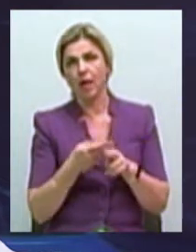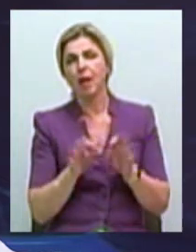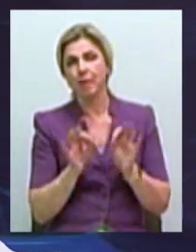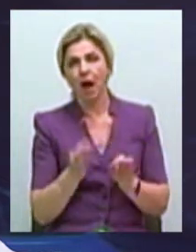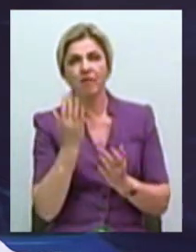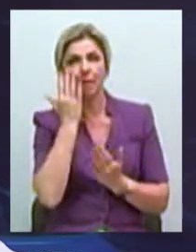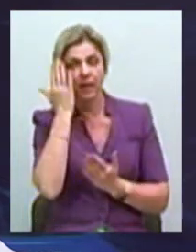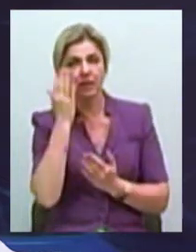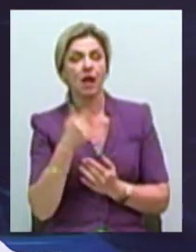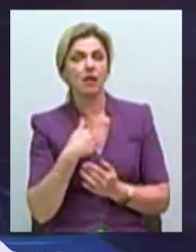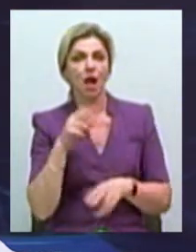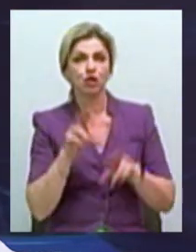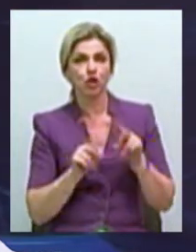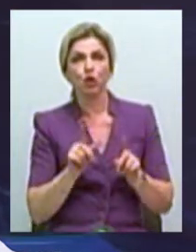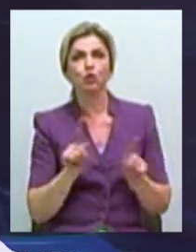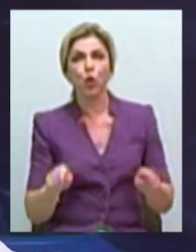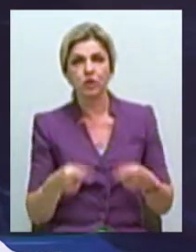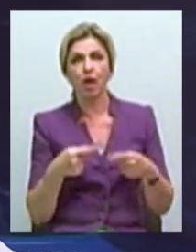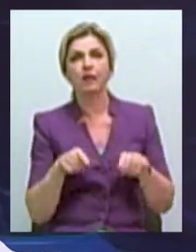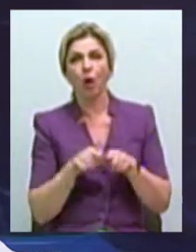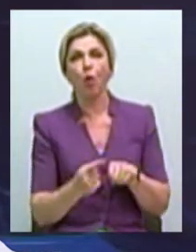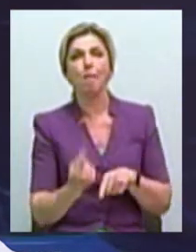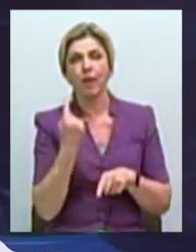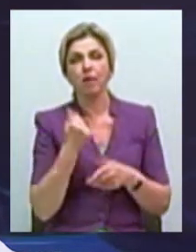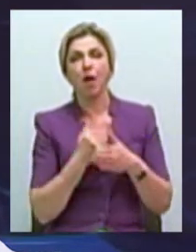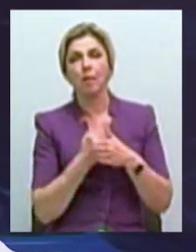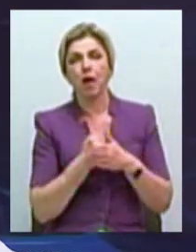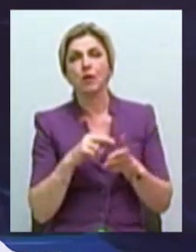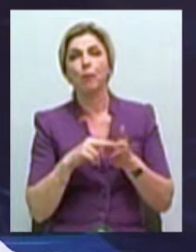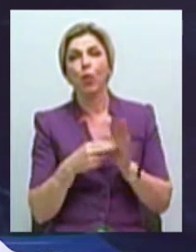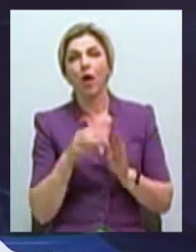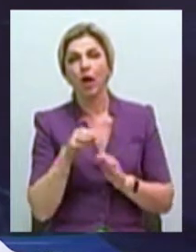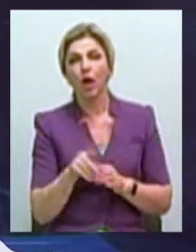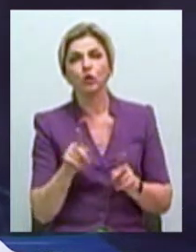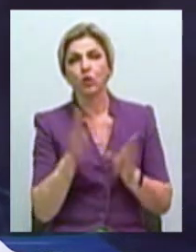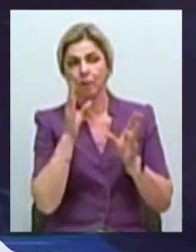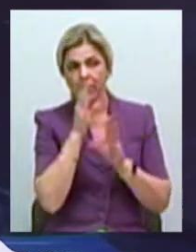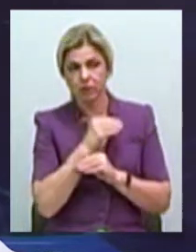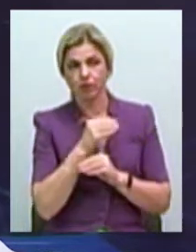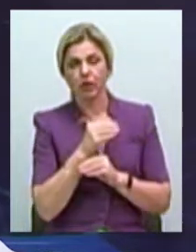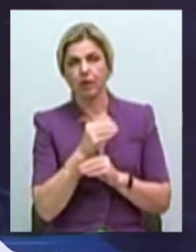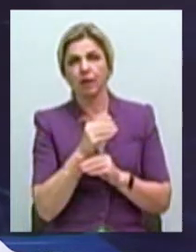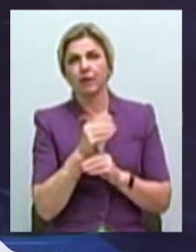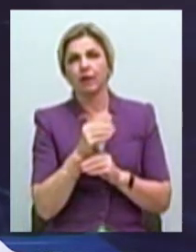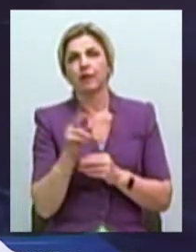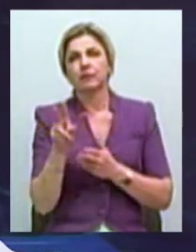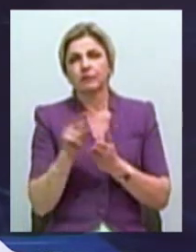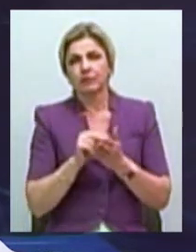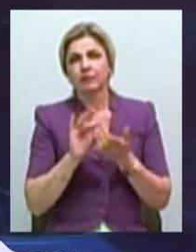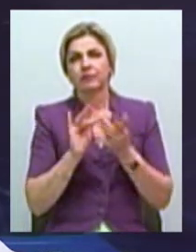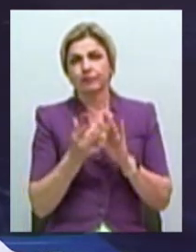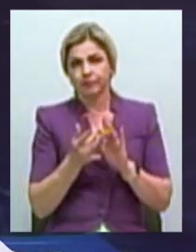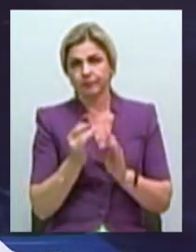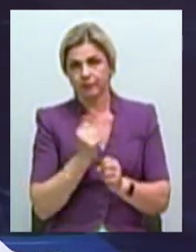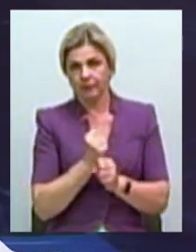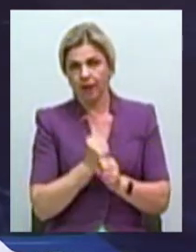И я считаю, что создание вот такого первого базового проекта, который способен будет оцифровывать, в том числе